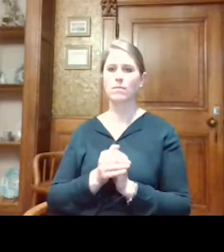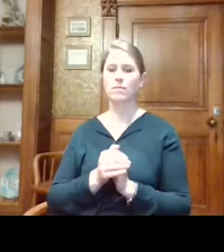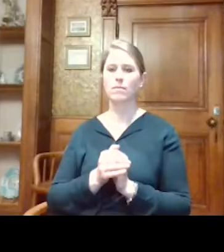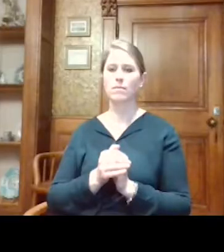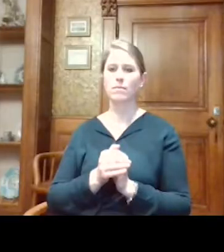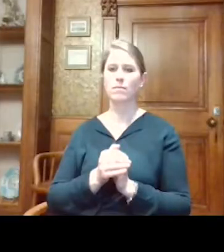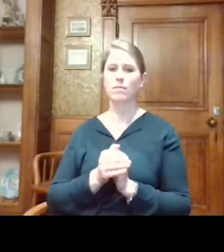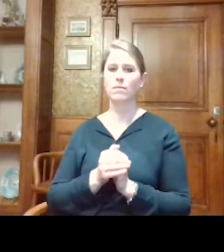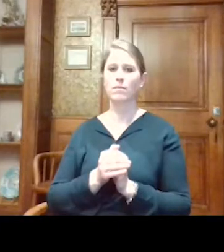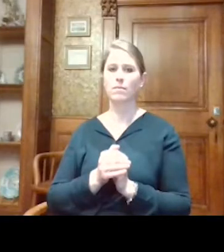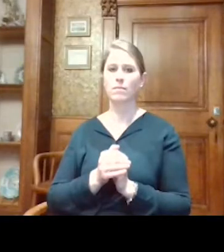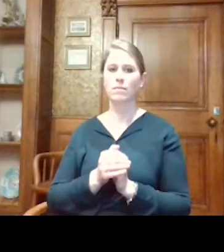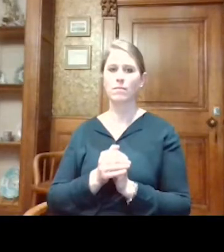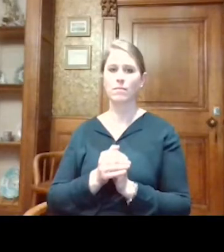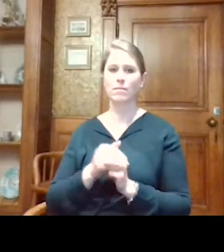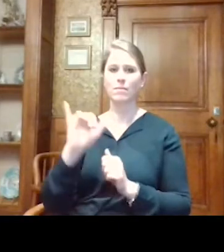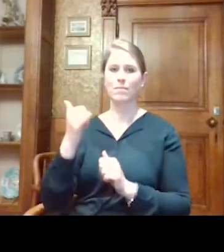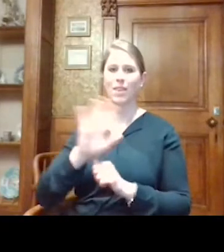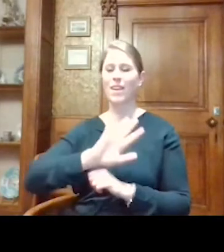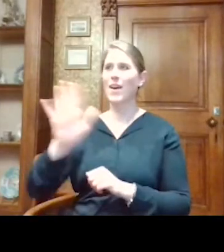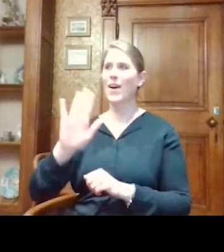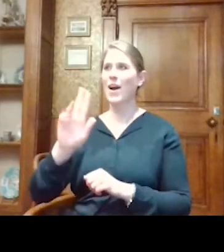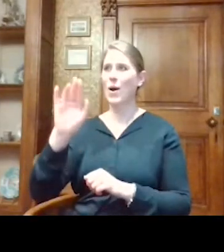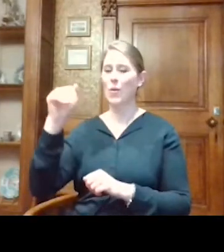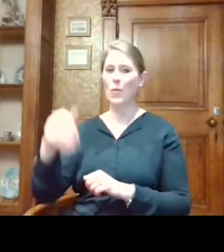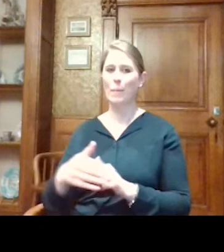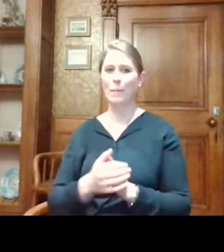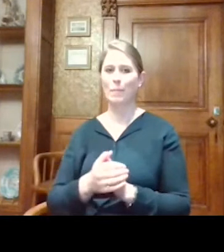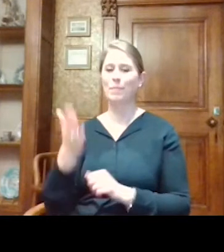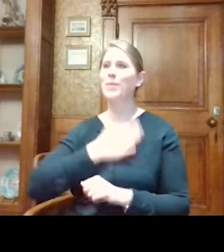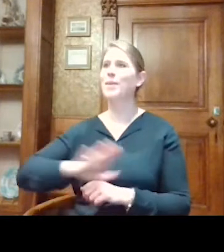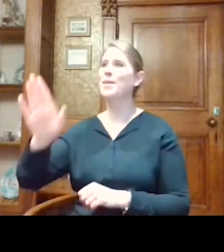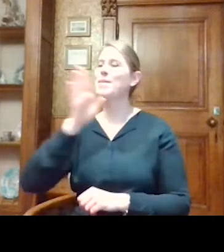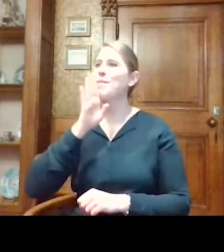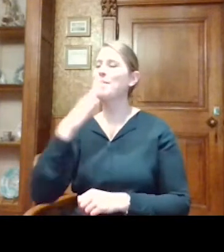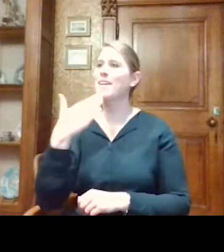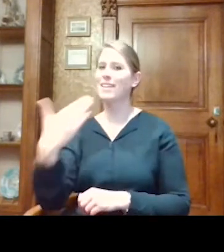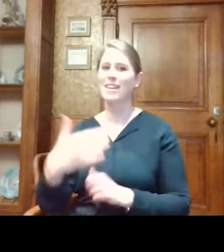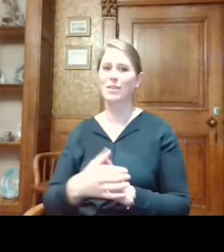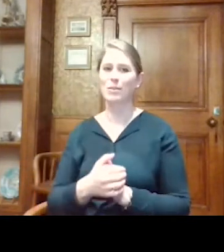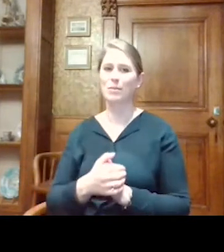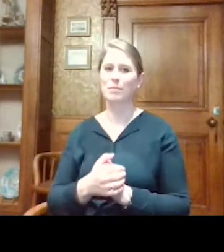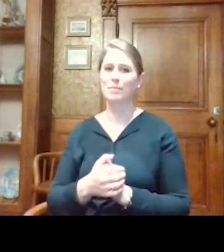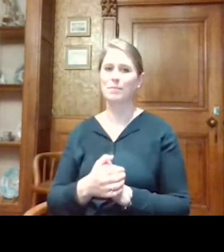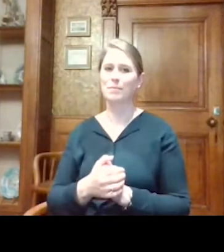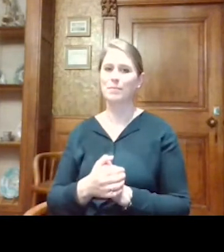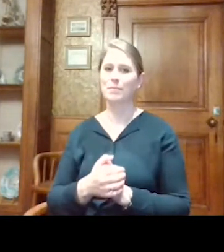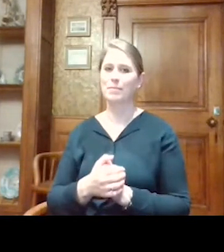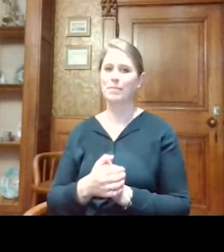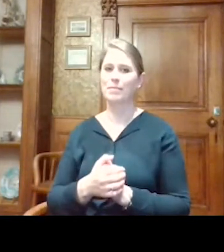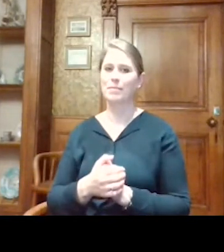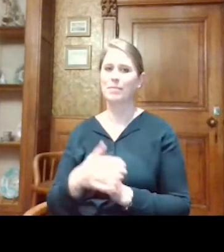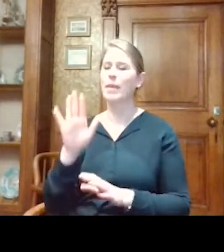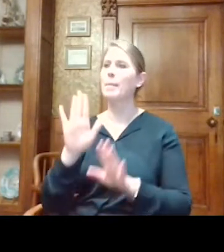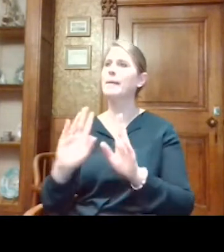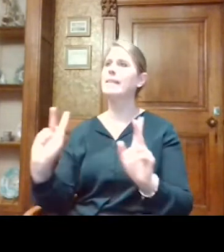Ik denk dat ik Wim heb toegevoegd. Ja, dag Wim. Goedemiddag, dankjewel. Ja, misschien heel erg over.